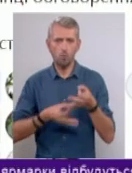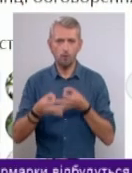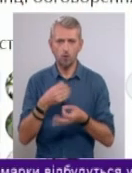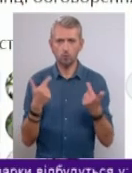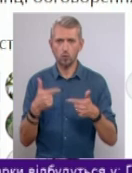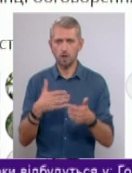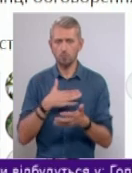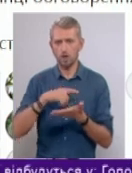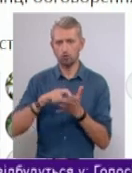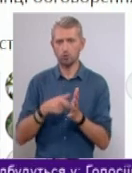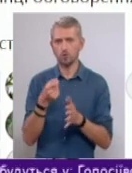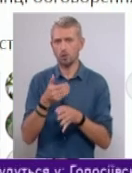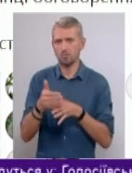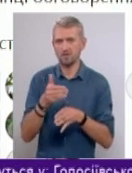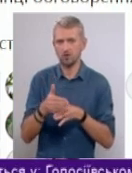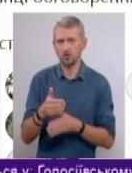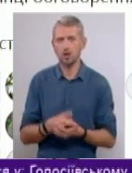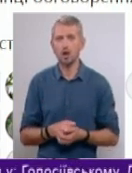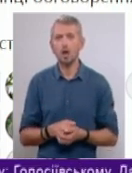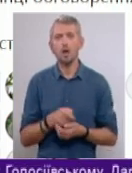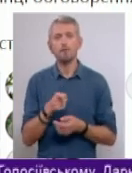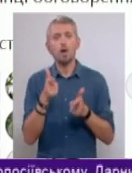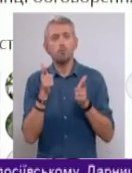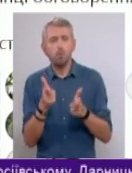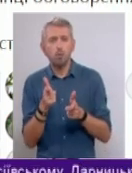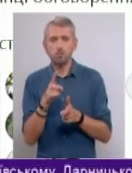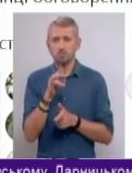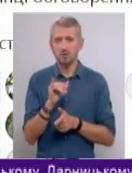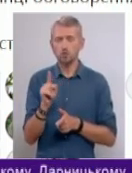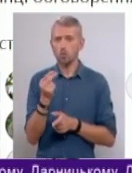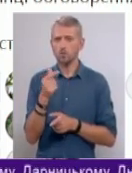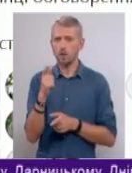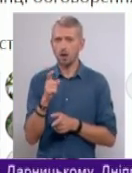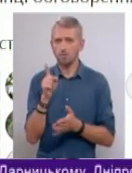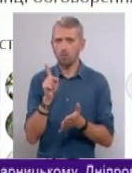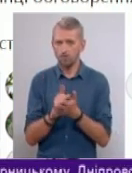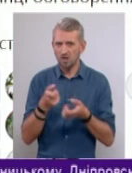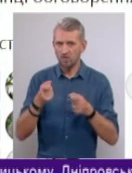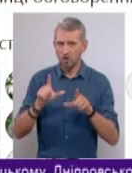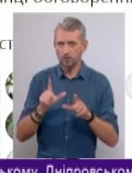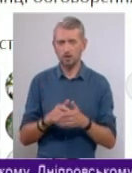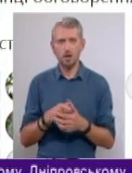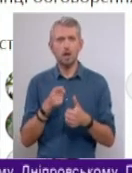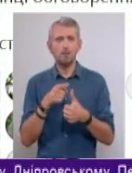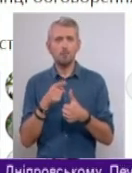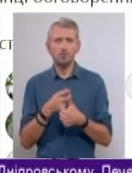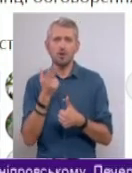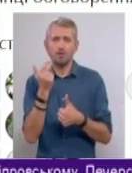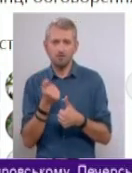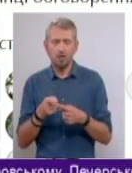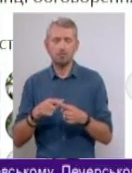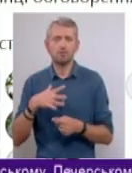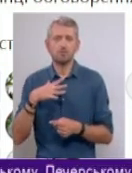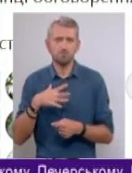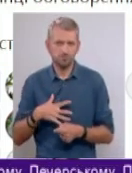гостями нашої студії трохи пізніше. Чи погоджуєтесь ви з тим, що ціна на газ повинна вирости? Перший варіант – так, це